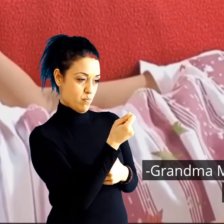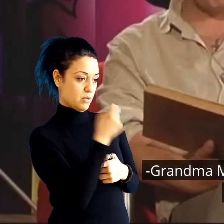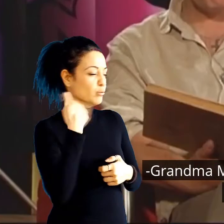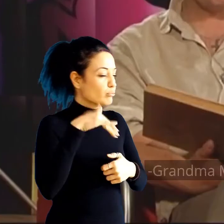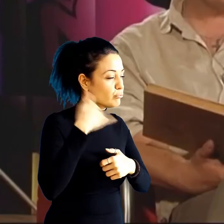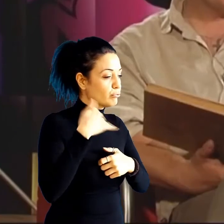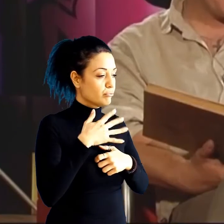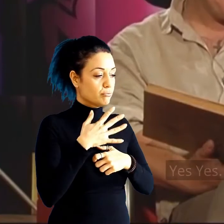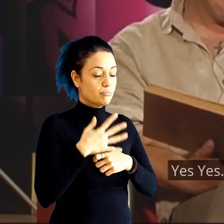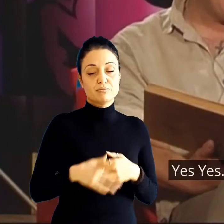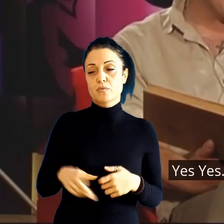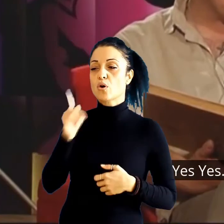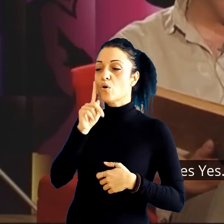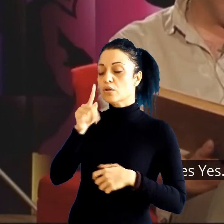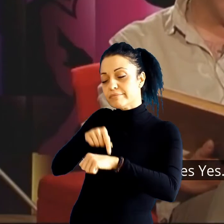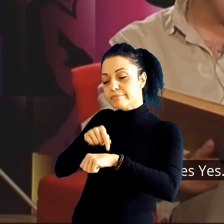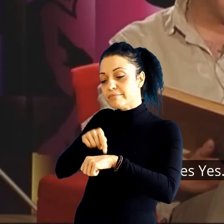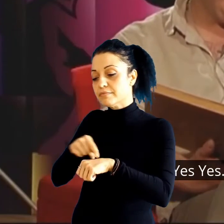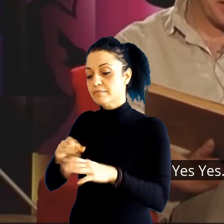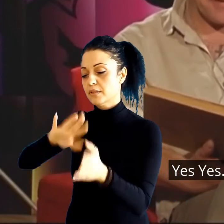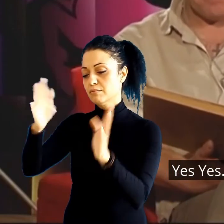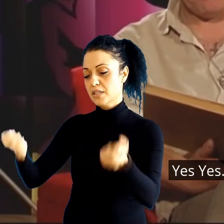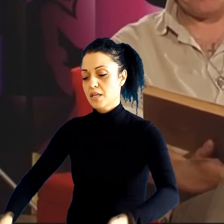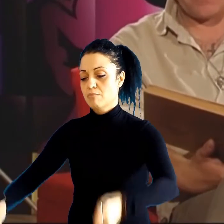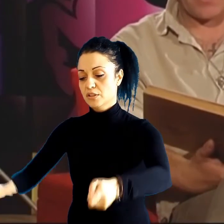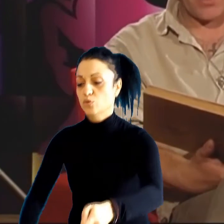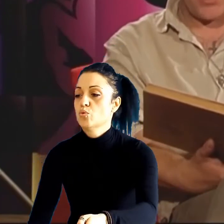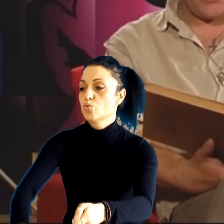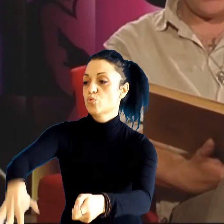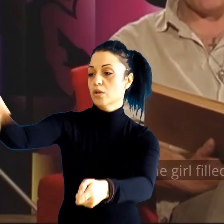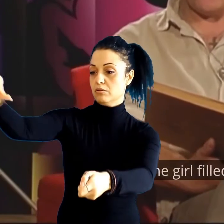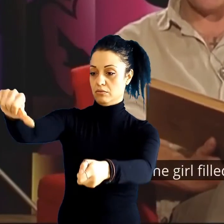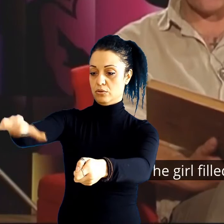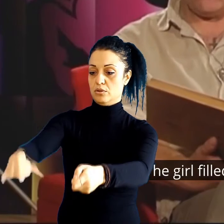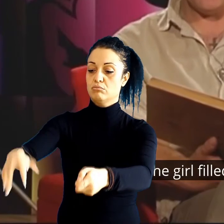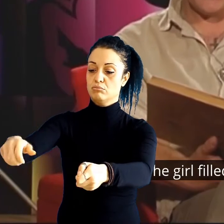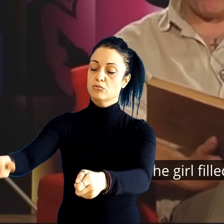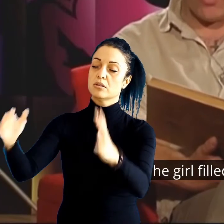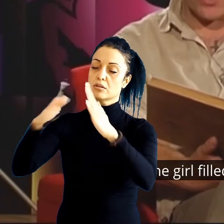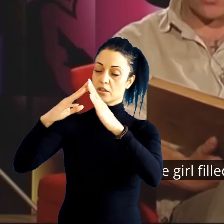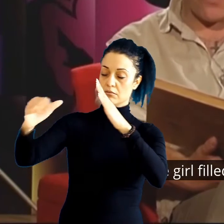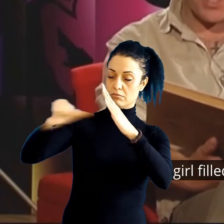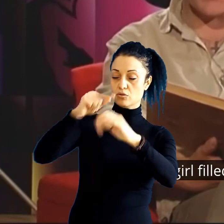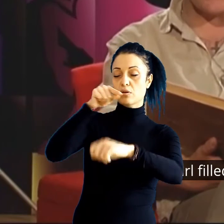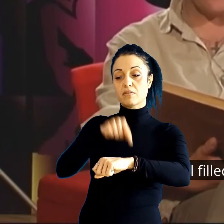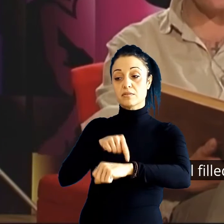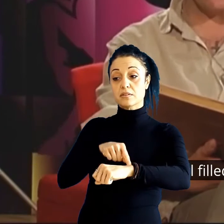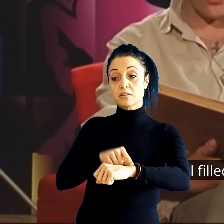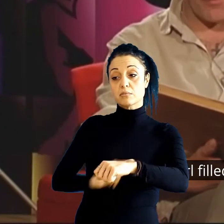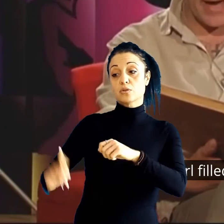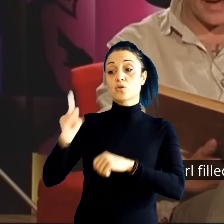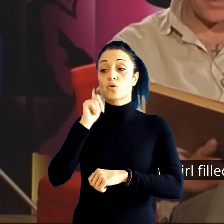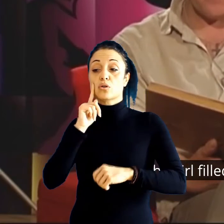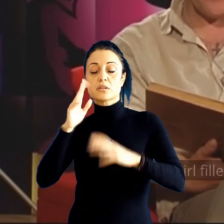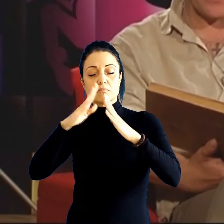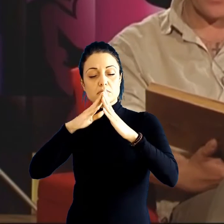така? Да, да, златни пари. Девојчето наполнило вода и си дошло